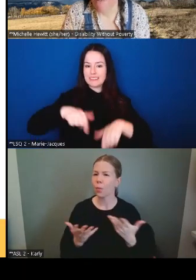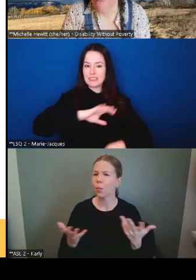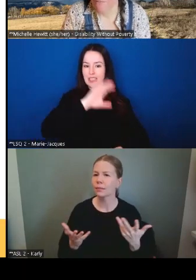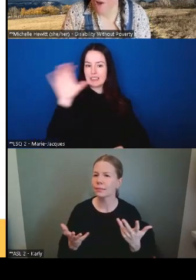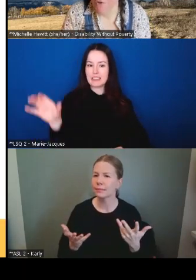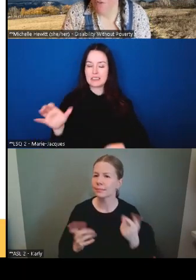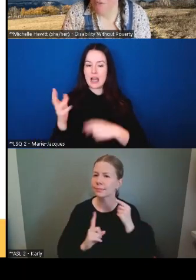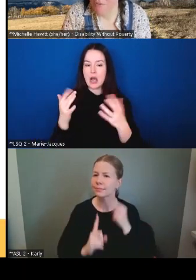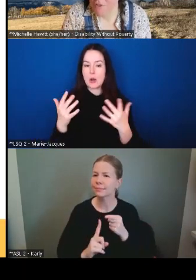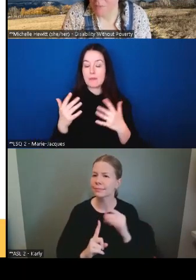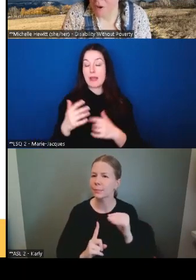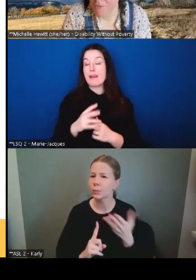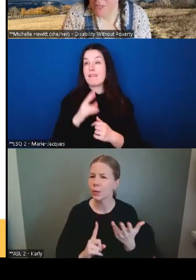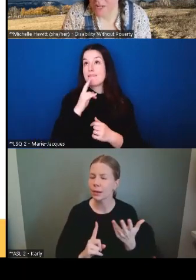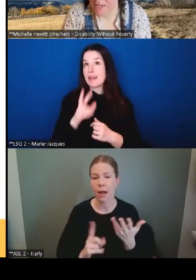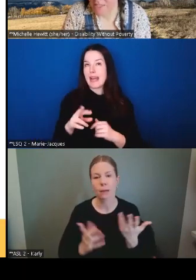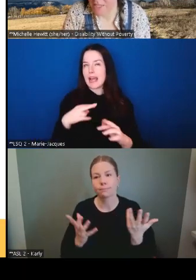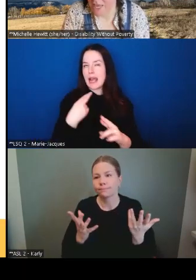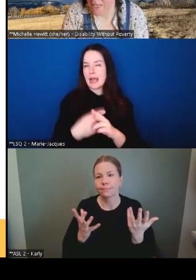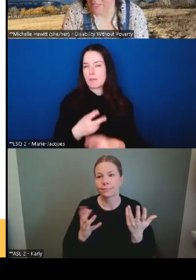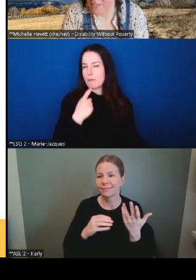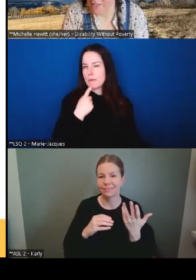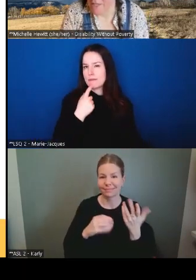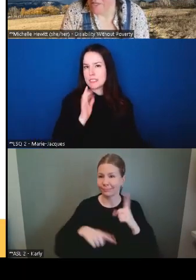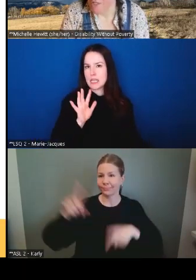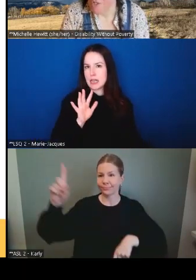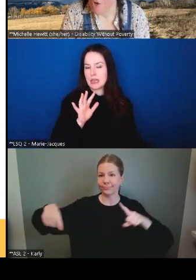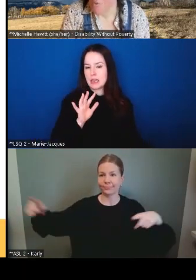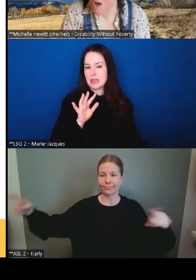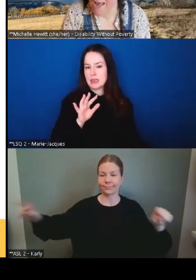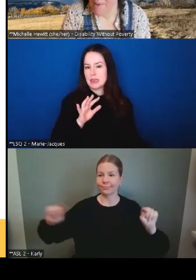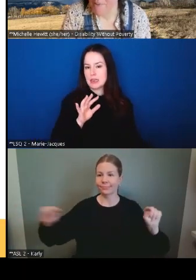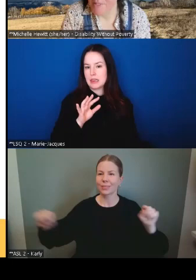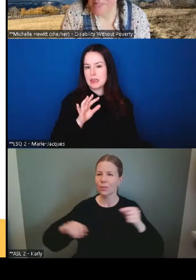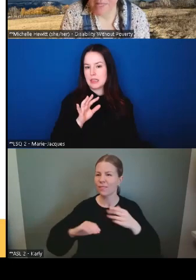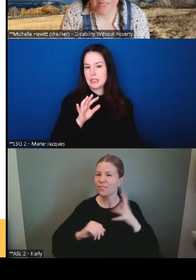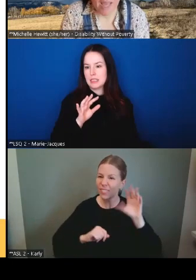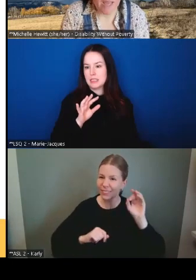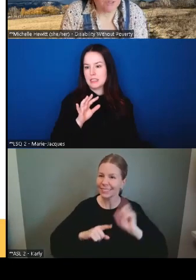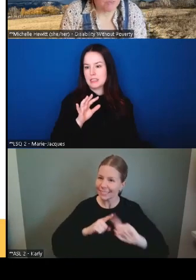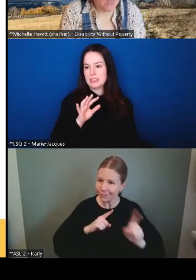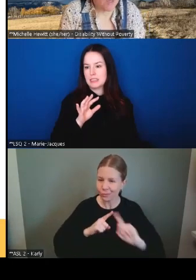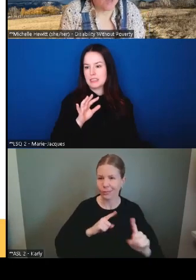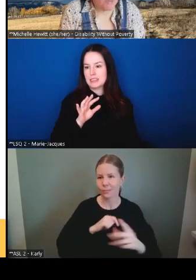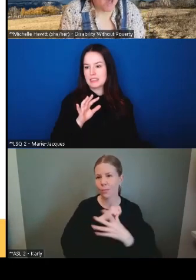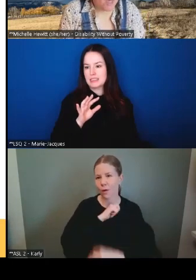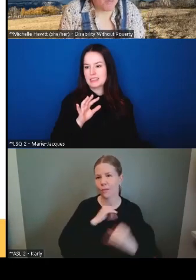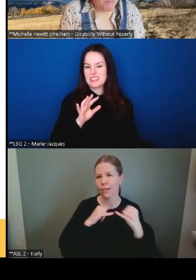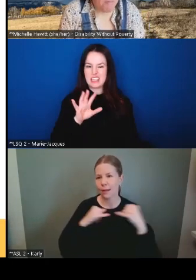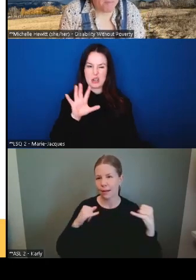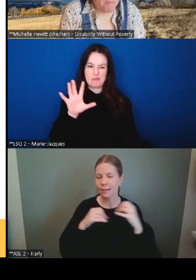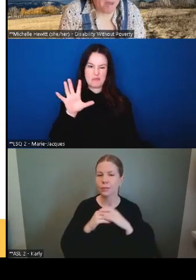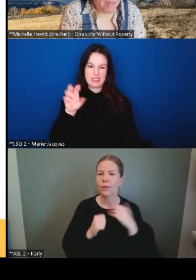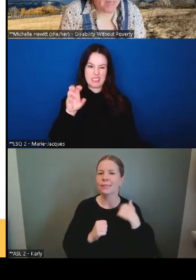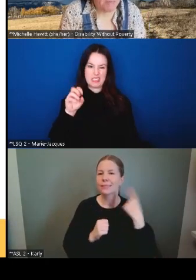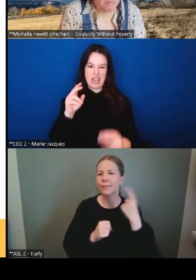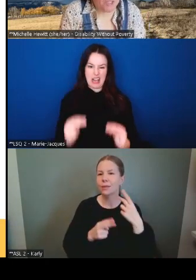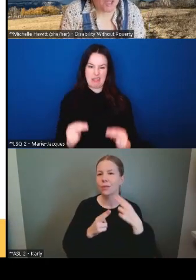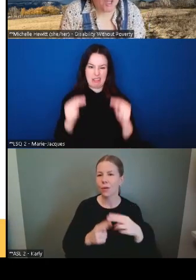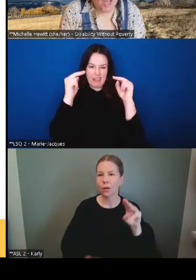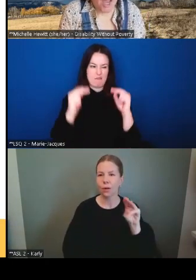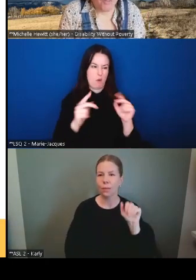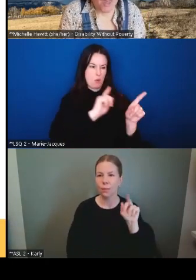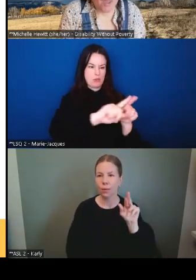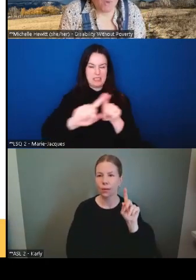Ce n pas une réponse facile. Il y a plus de 50 seuils de pauvreté au Canada. Et